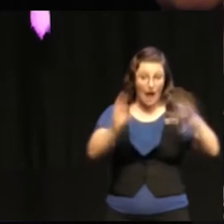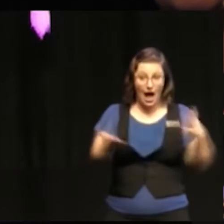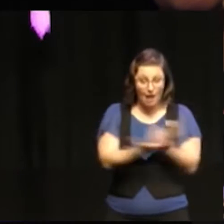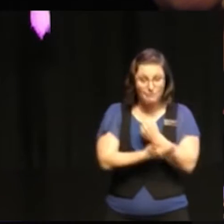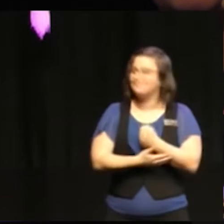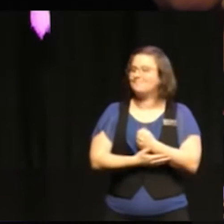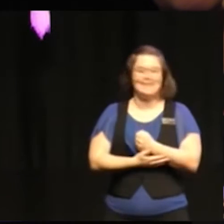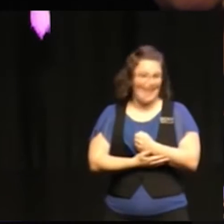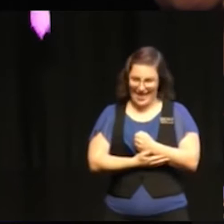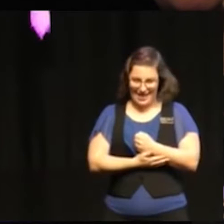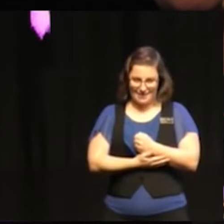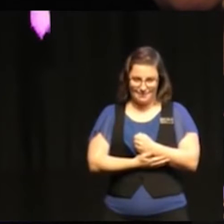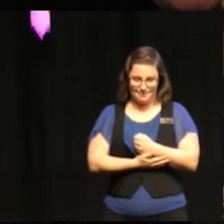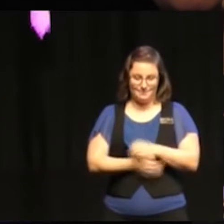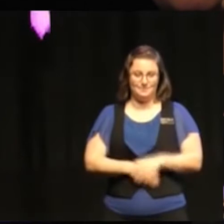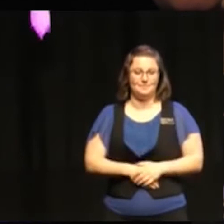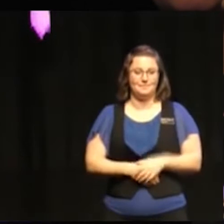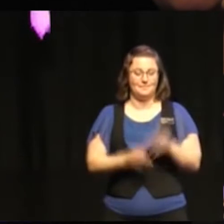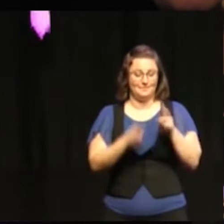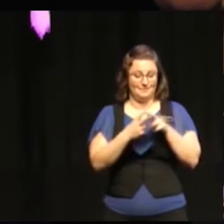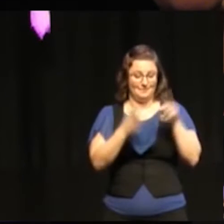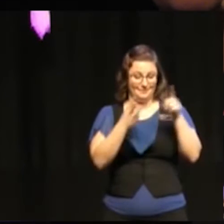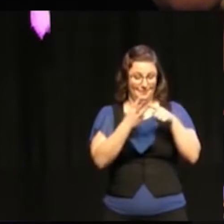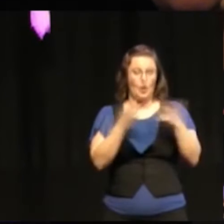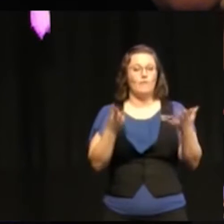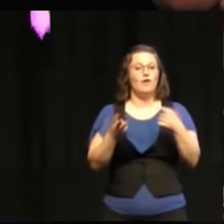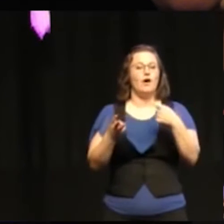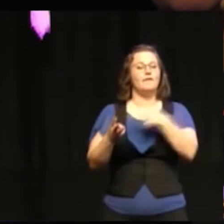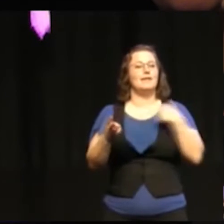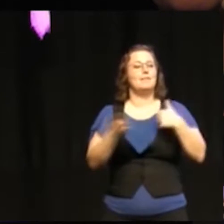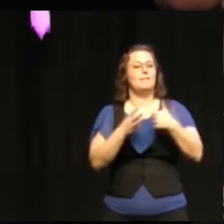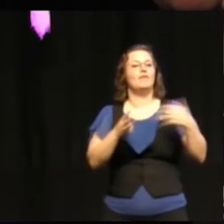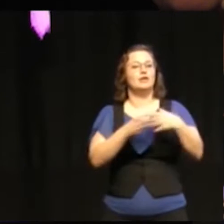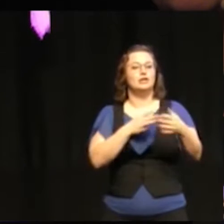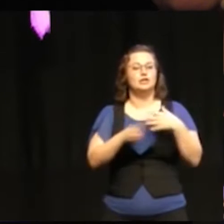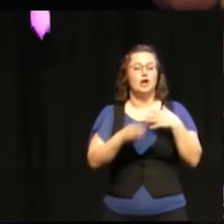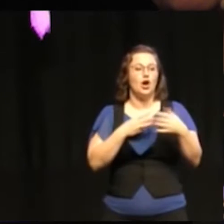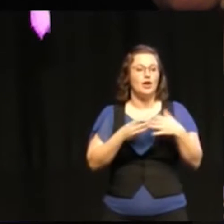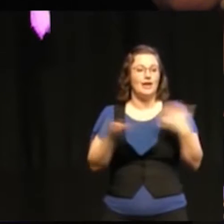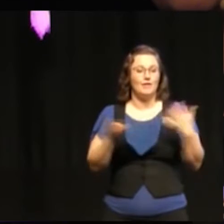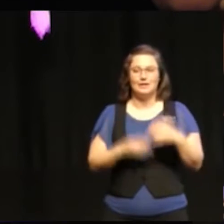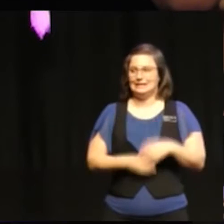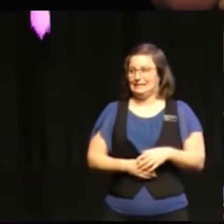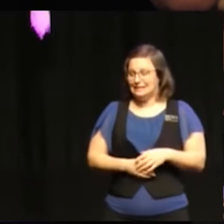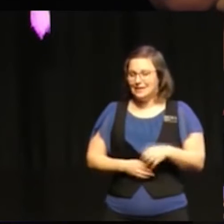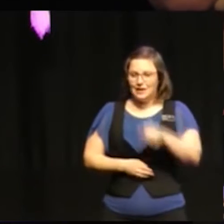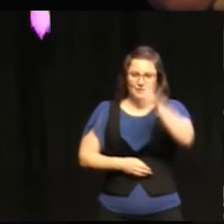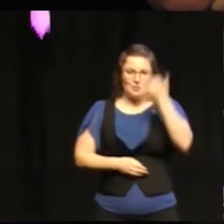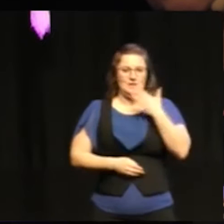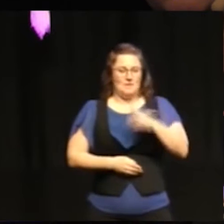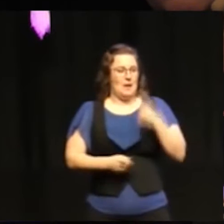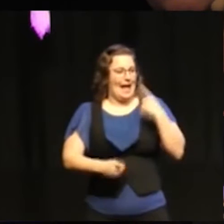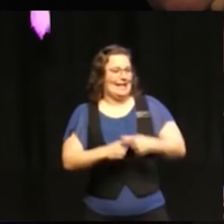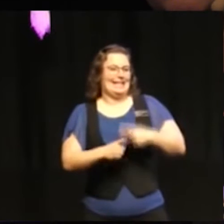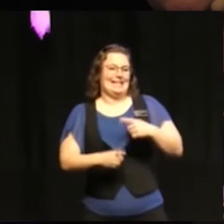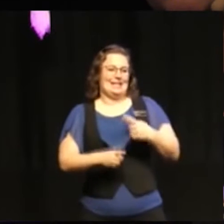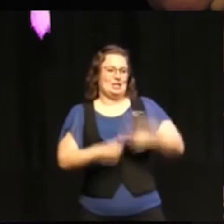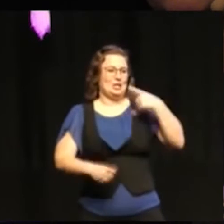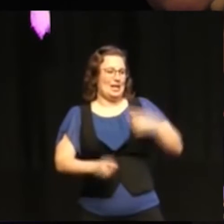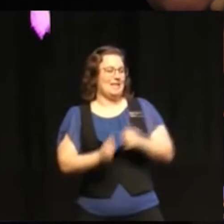Vad behöver vi jobba med? Det här är verkligen svårt att svara enkelt på. Men för att